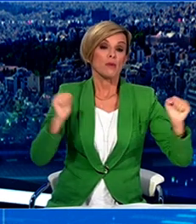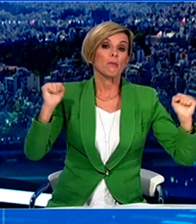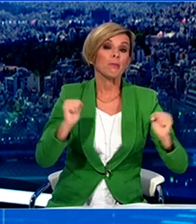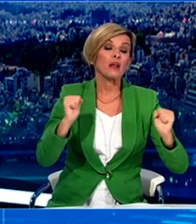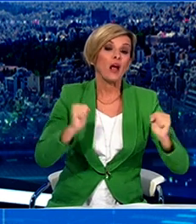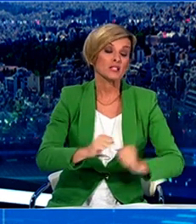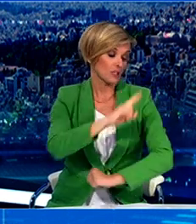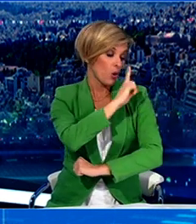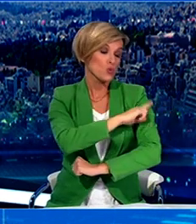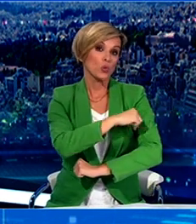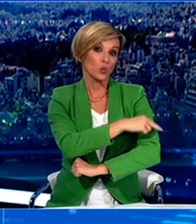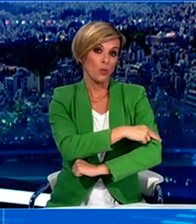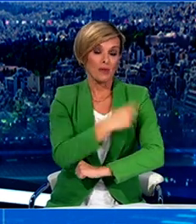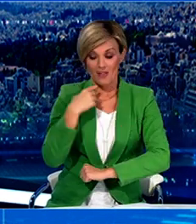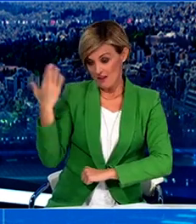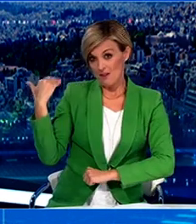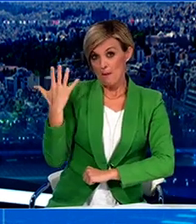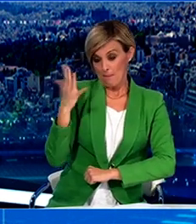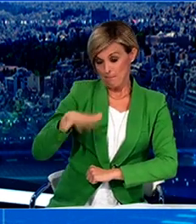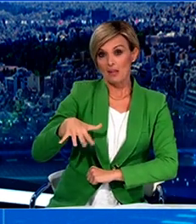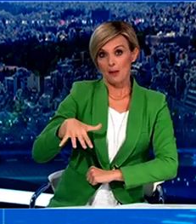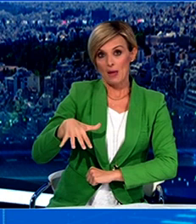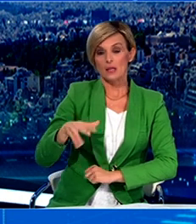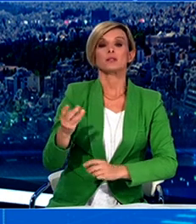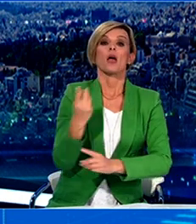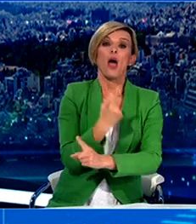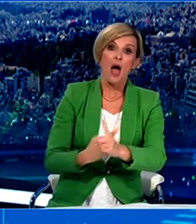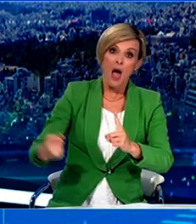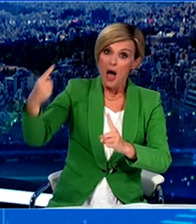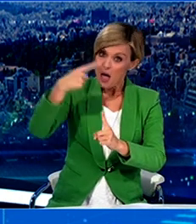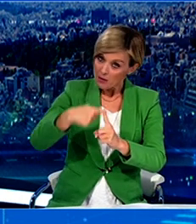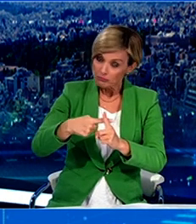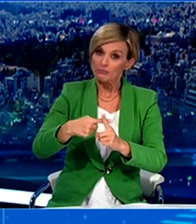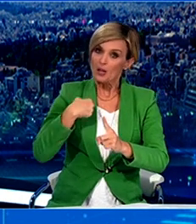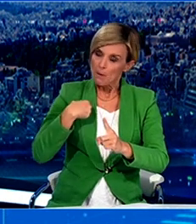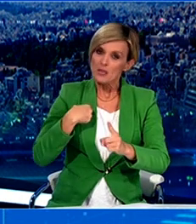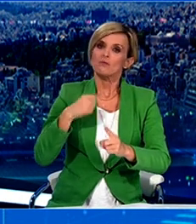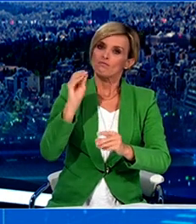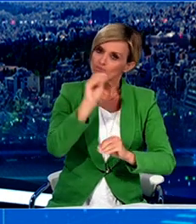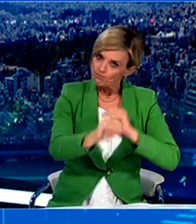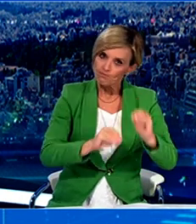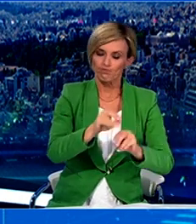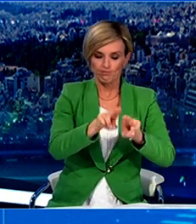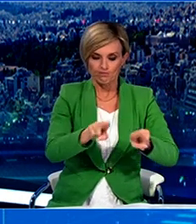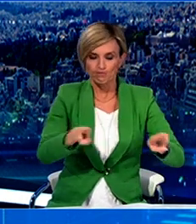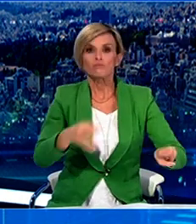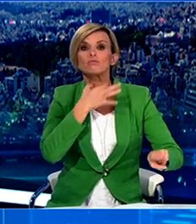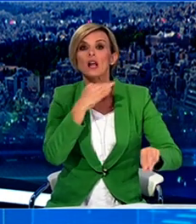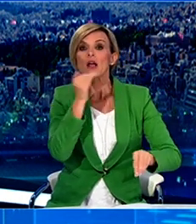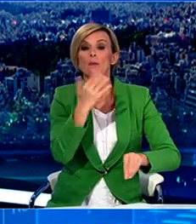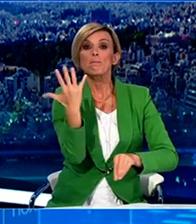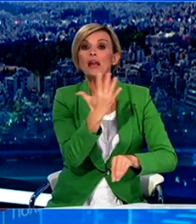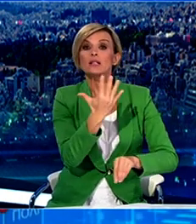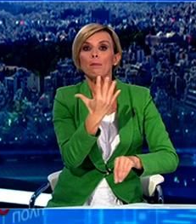και τις τελευταίες πέντε ημέρες επιπλέον 52 κλίνες ΜΕΘ χρειάστηκαν να χρησιμοποιηθούν. Όσες και οι ΜΕΘ του νοσοκομείου Σωτηρία που